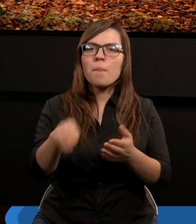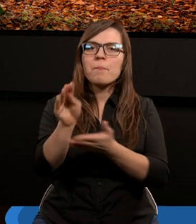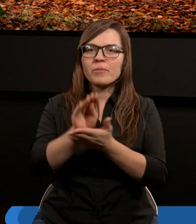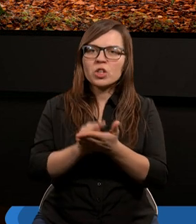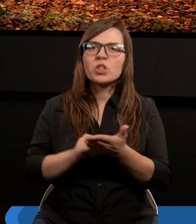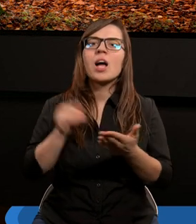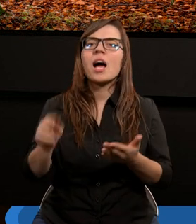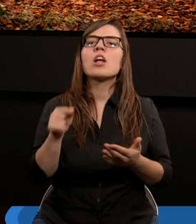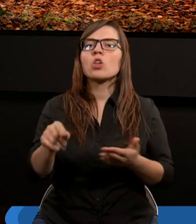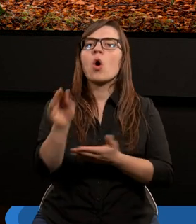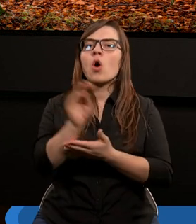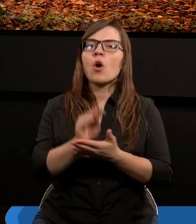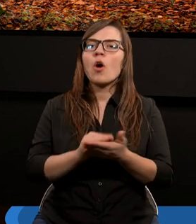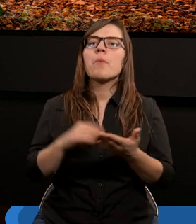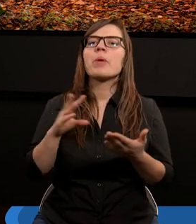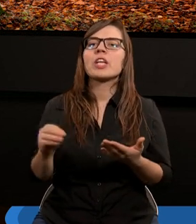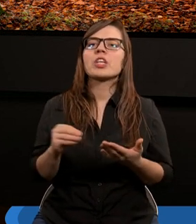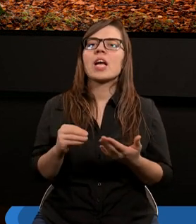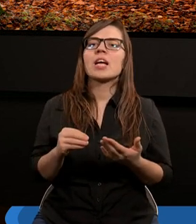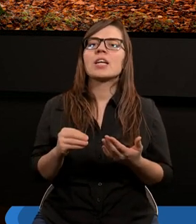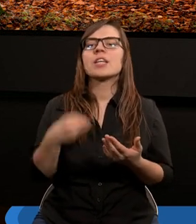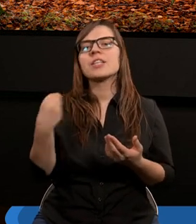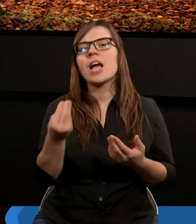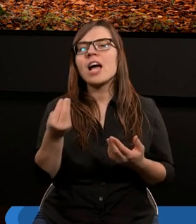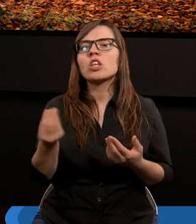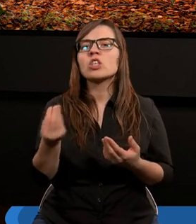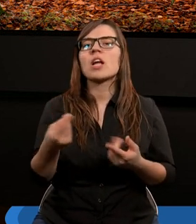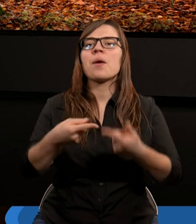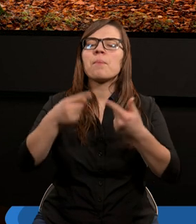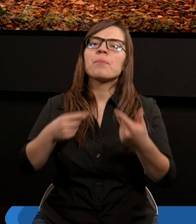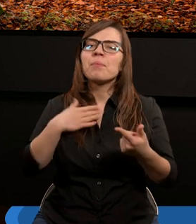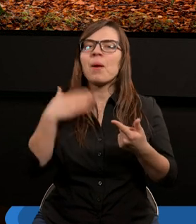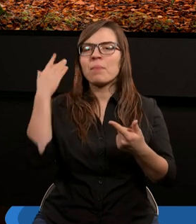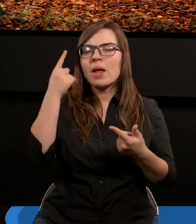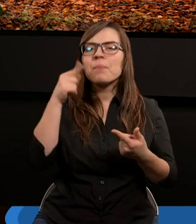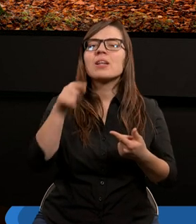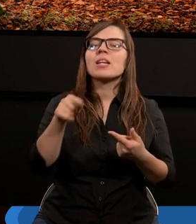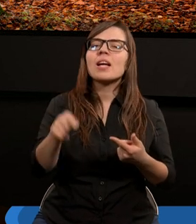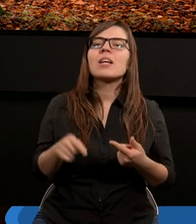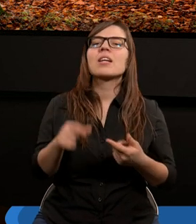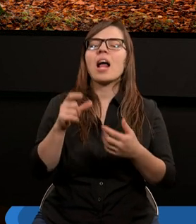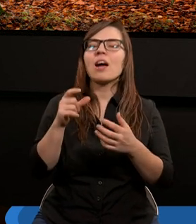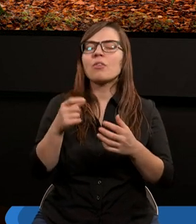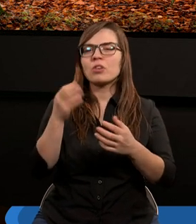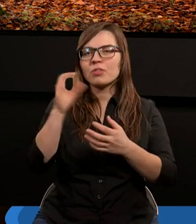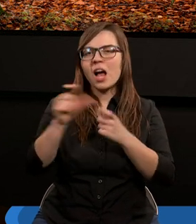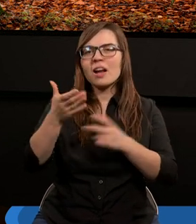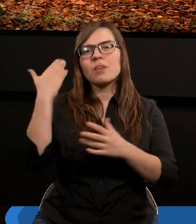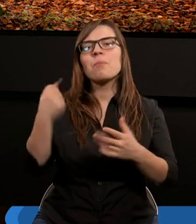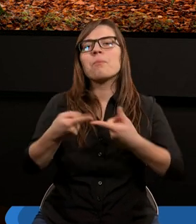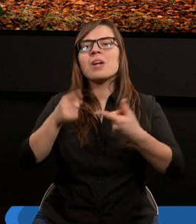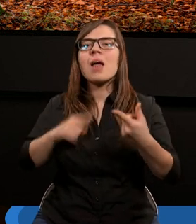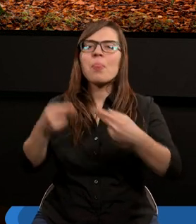pisze, to pisze jeszcze przed, ma na myśli te czasy przed